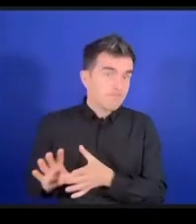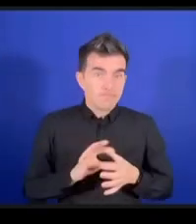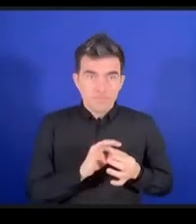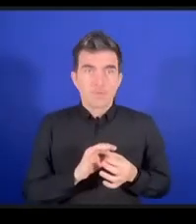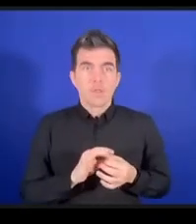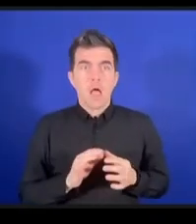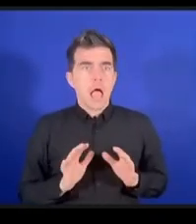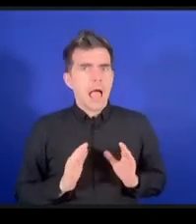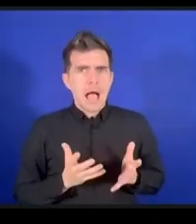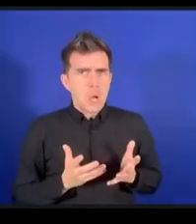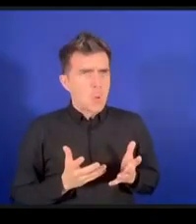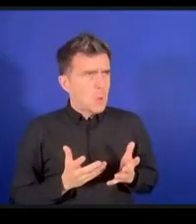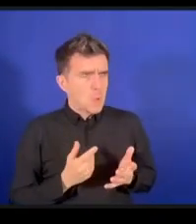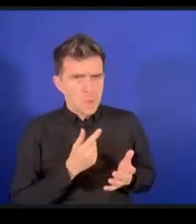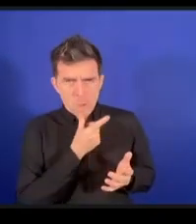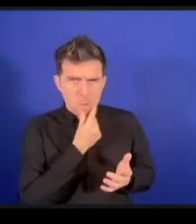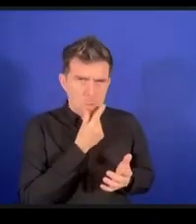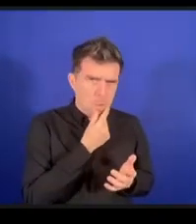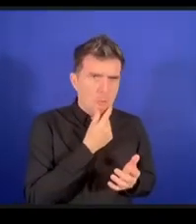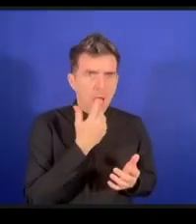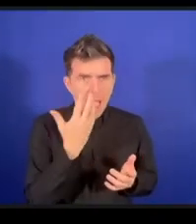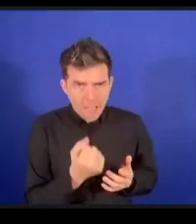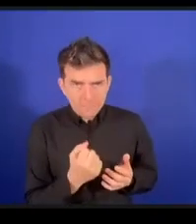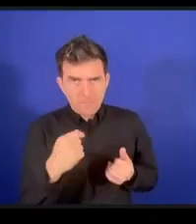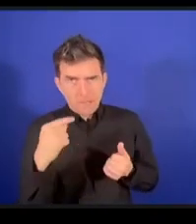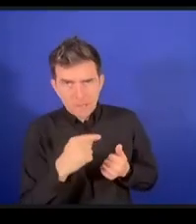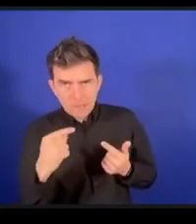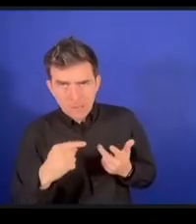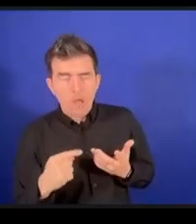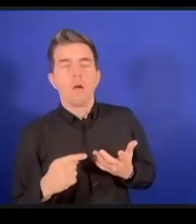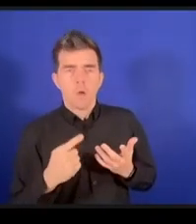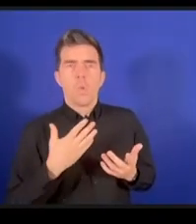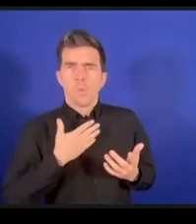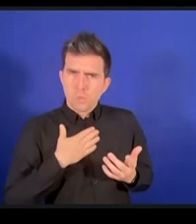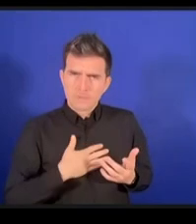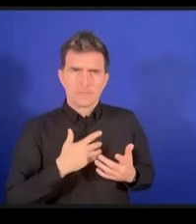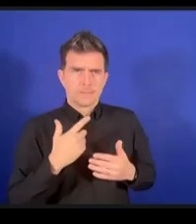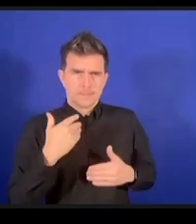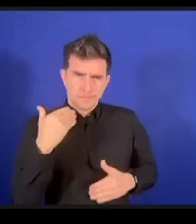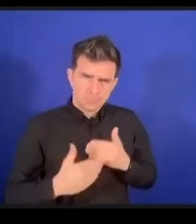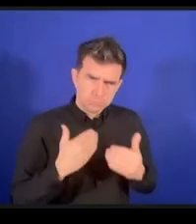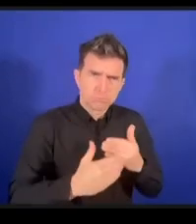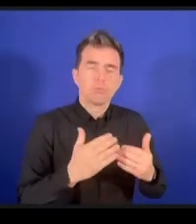階になりますとちょっと遅れを取りました